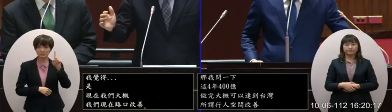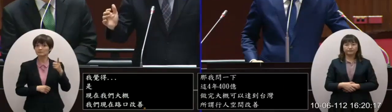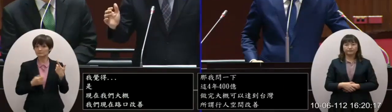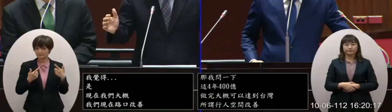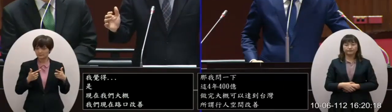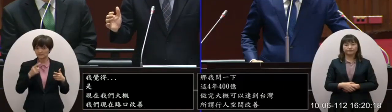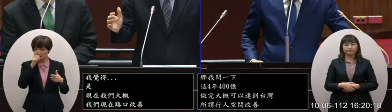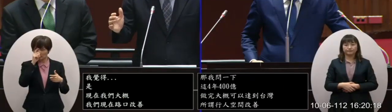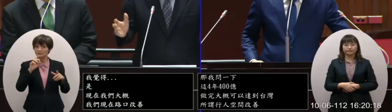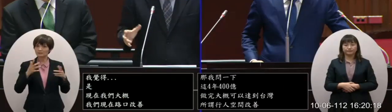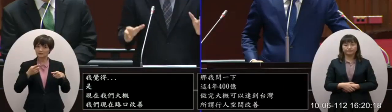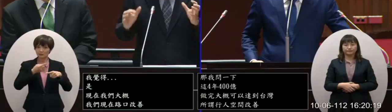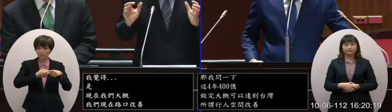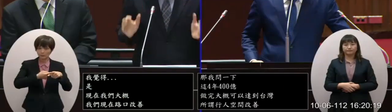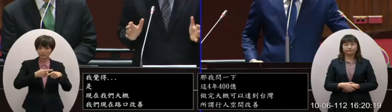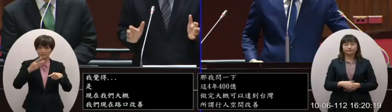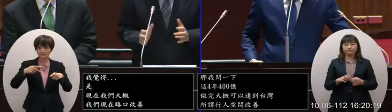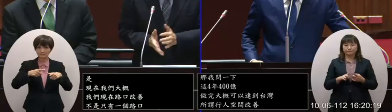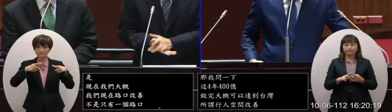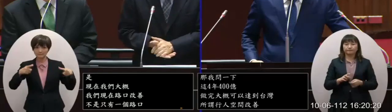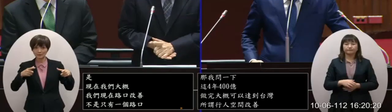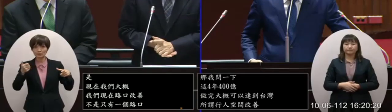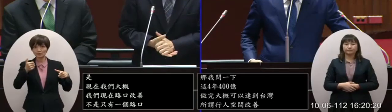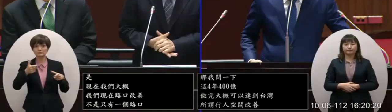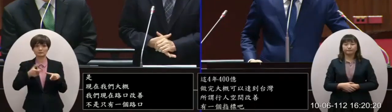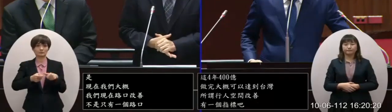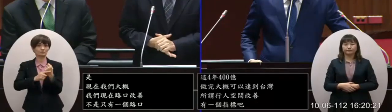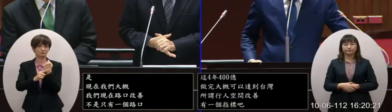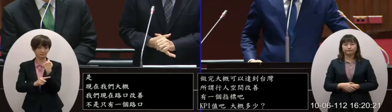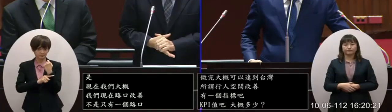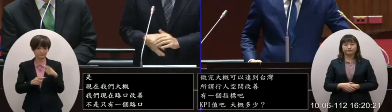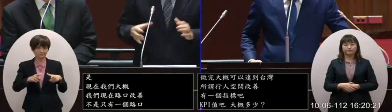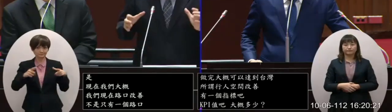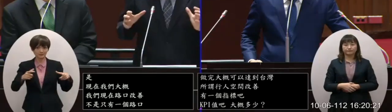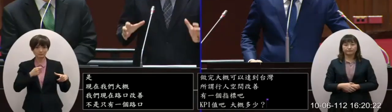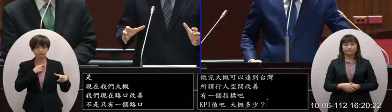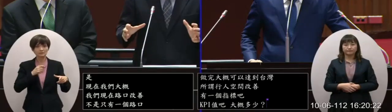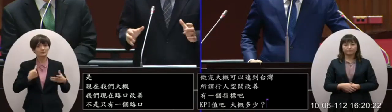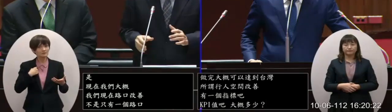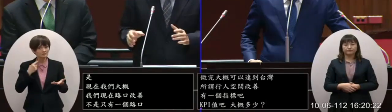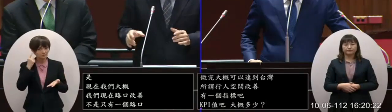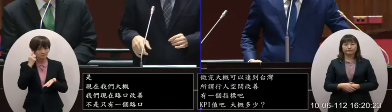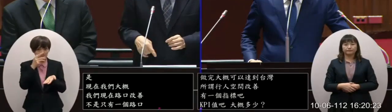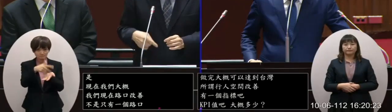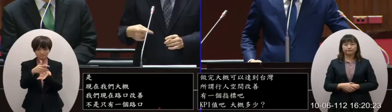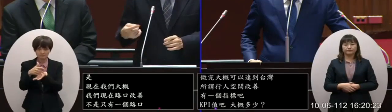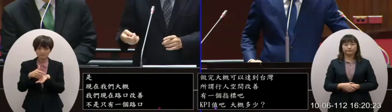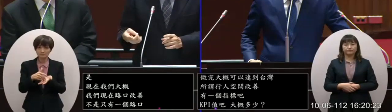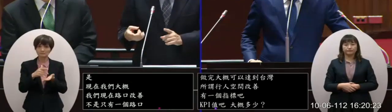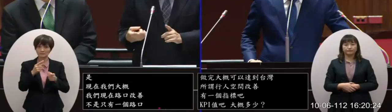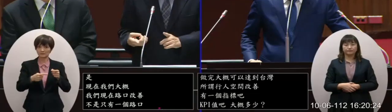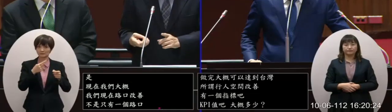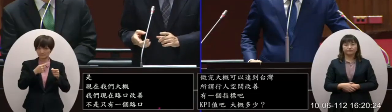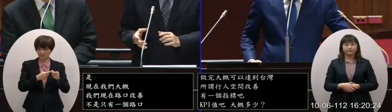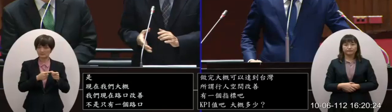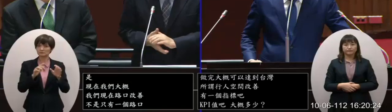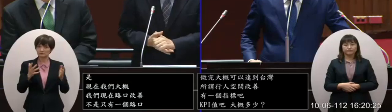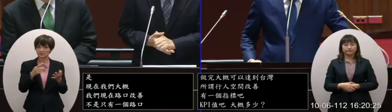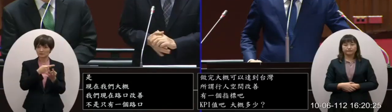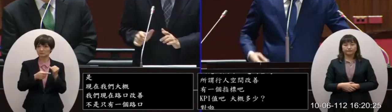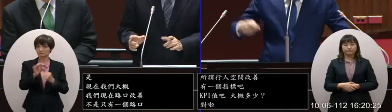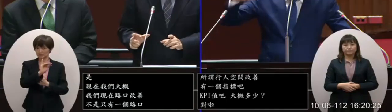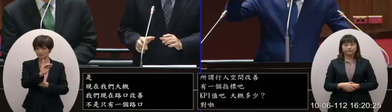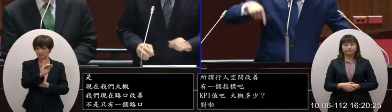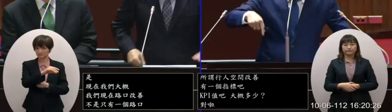往外再五十公尺所以比較徹底的那我們現在估是這種很徹底的一年至少是一千處